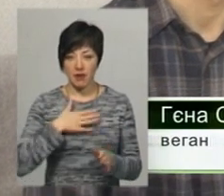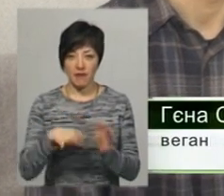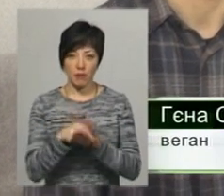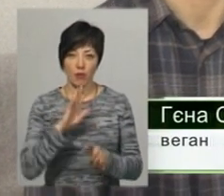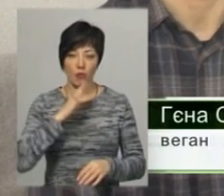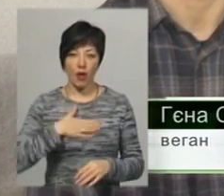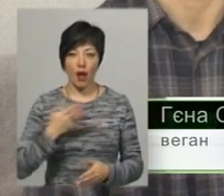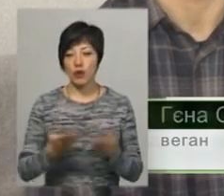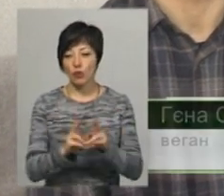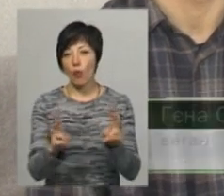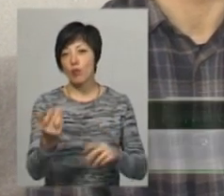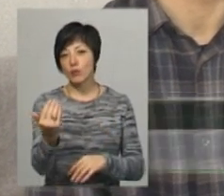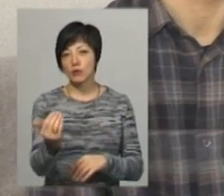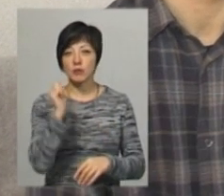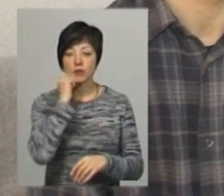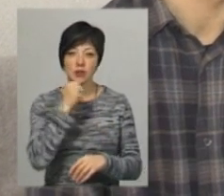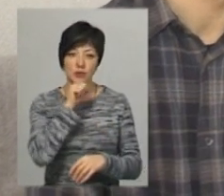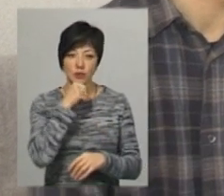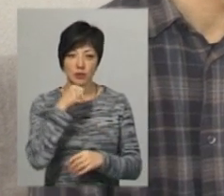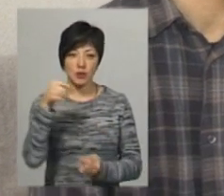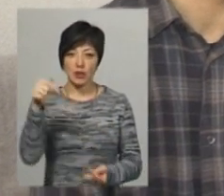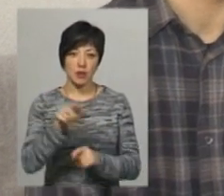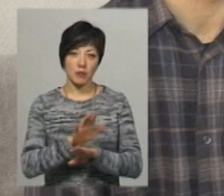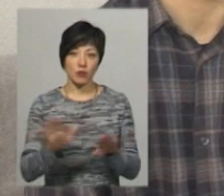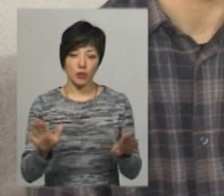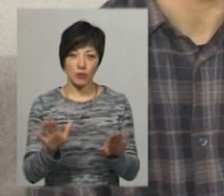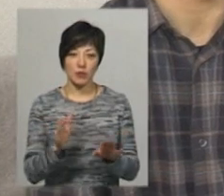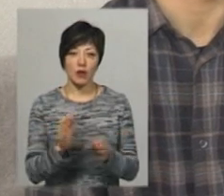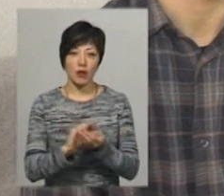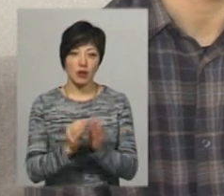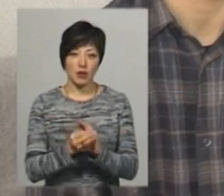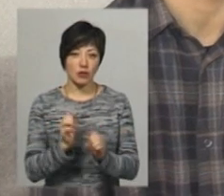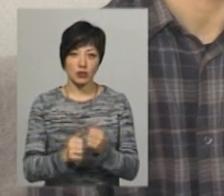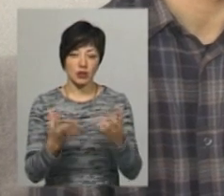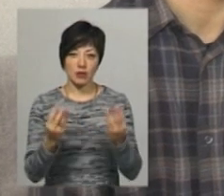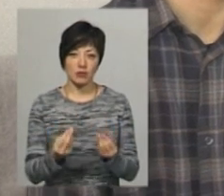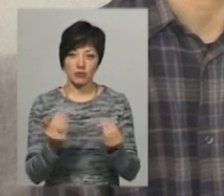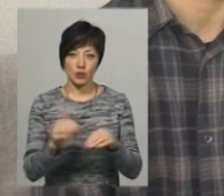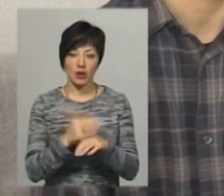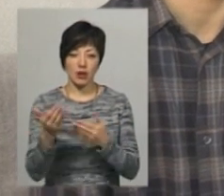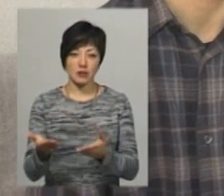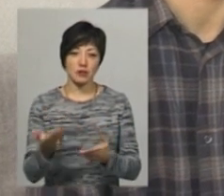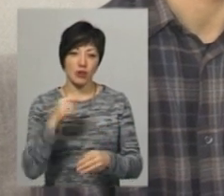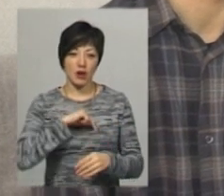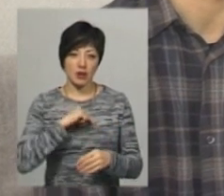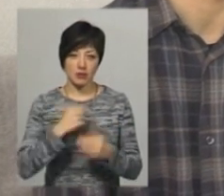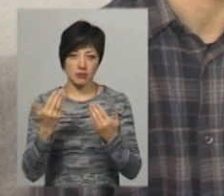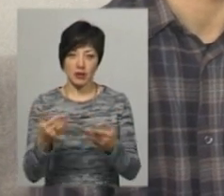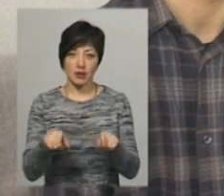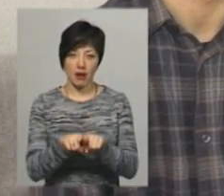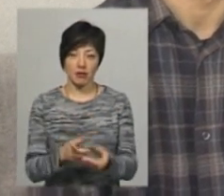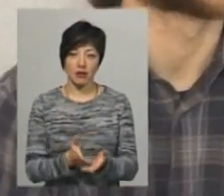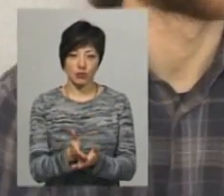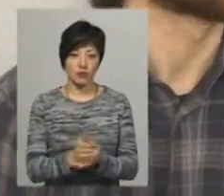моє. Якщо для того бабуся чи дідуся працюють котлети кожен день, то це також добре, його організм, тобто він так